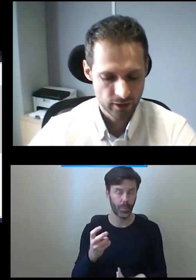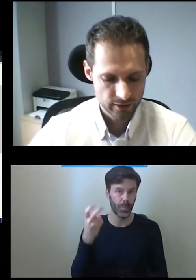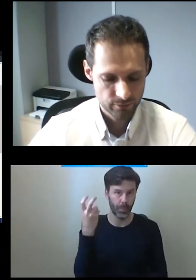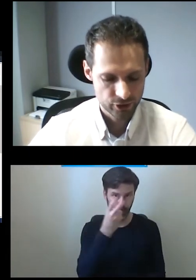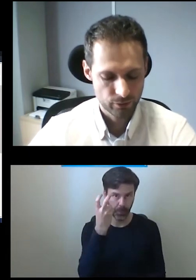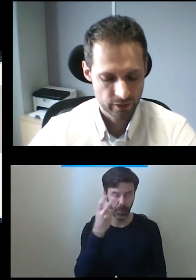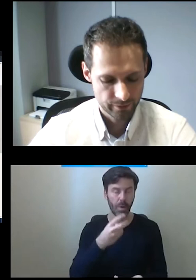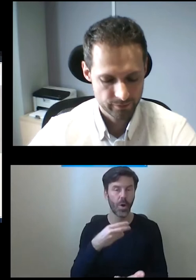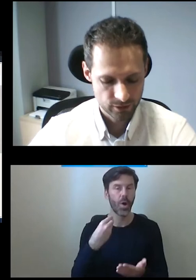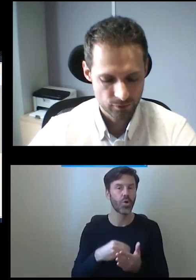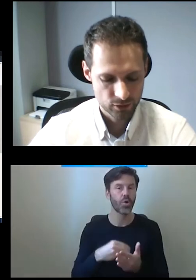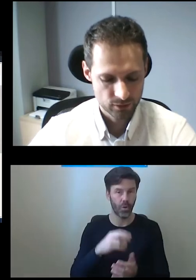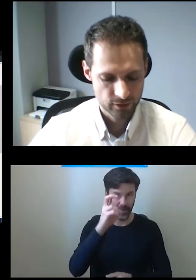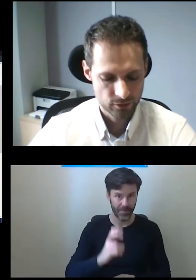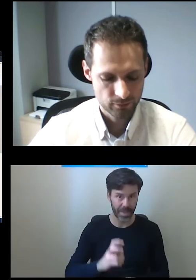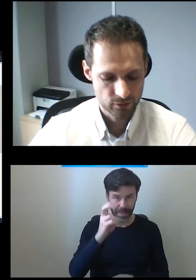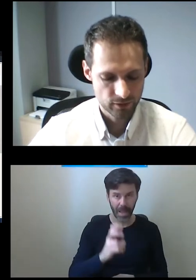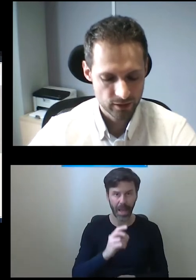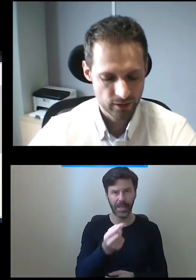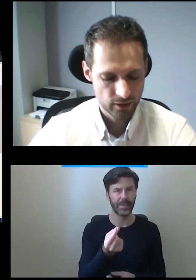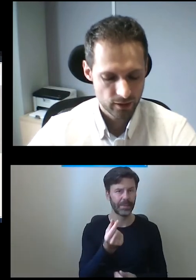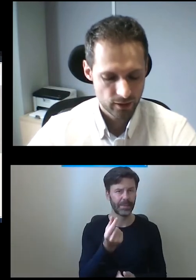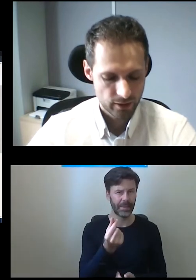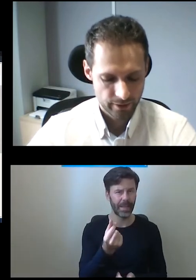także ten przedział cenowy tu jest bardzo wielki.